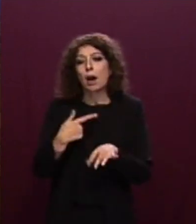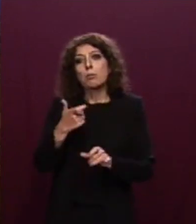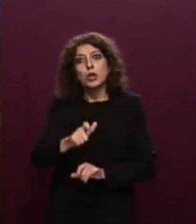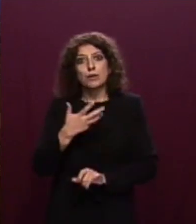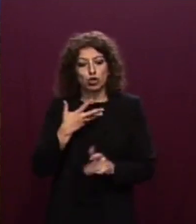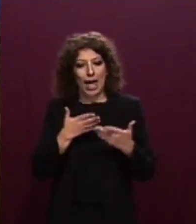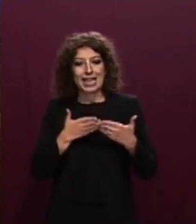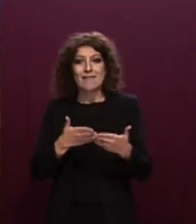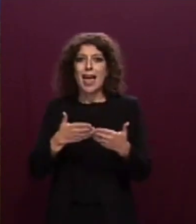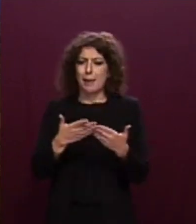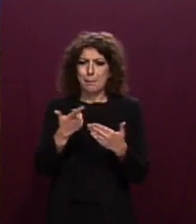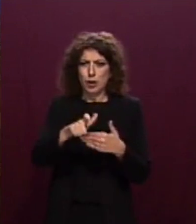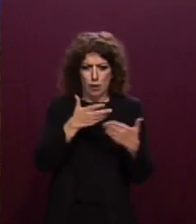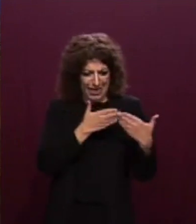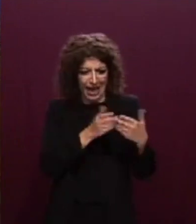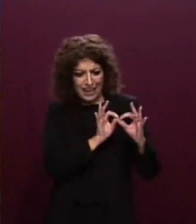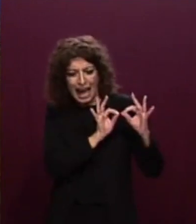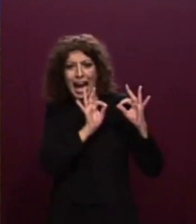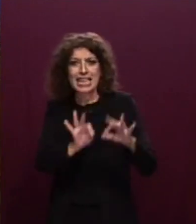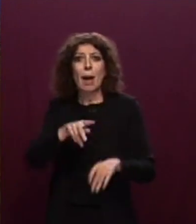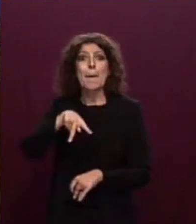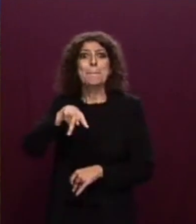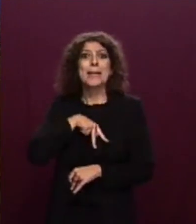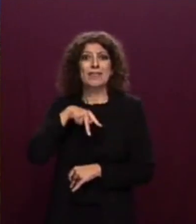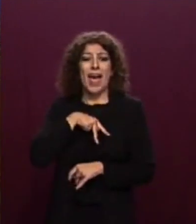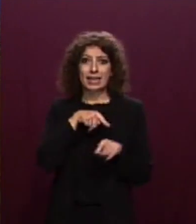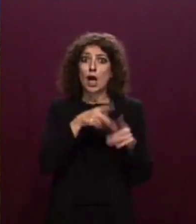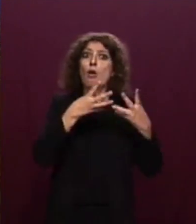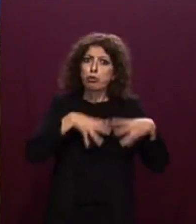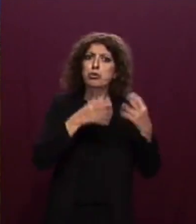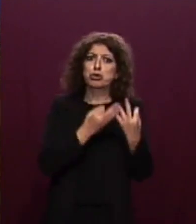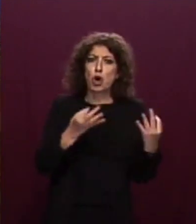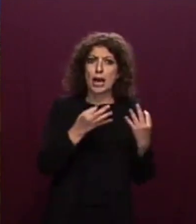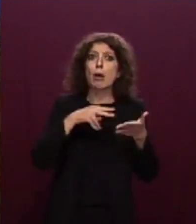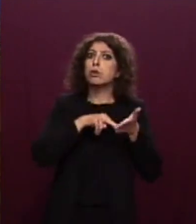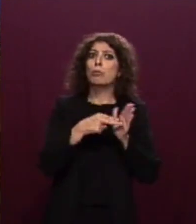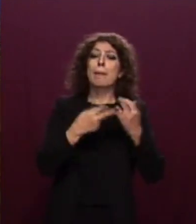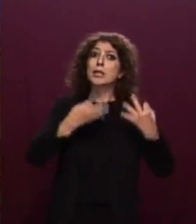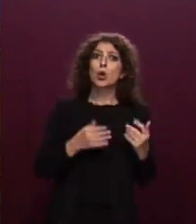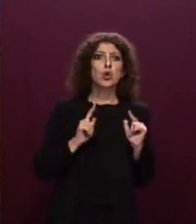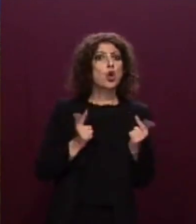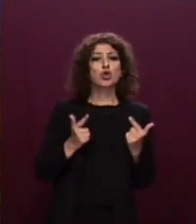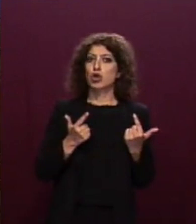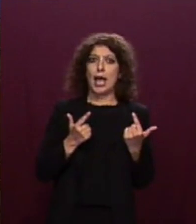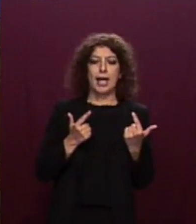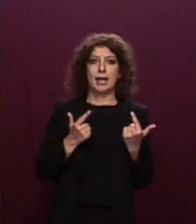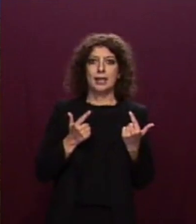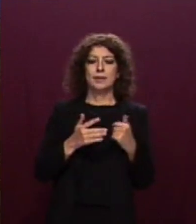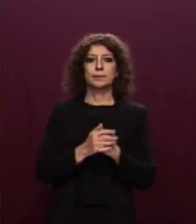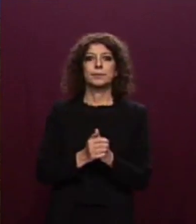perfettamente funzionanti, ben attrezzati e quindi senza problemi sotto il profilo della sicurezza della navigazione.